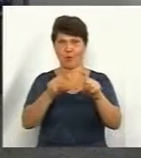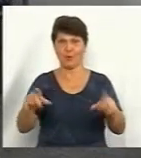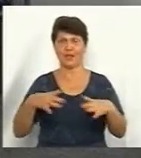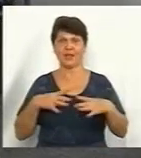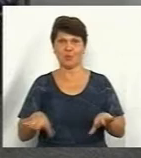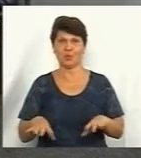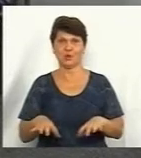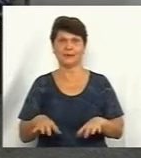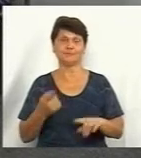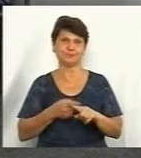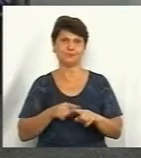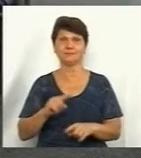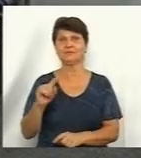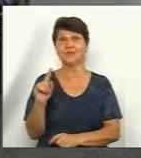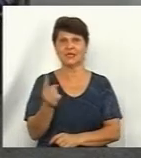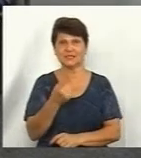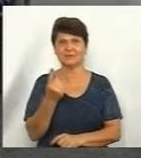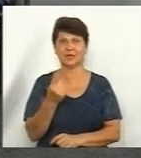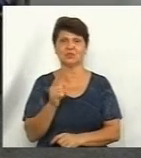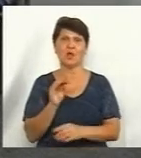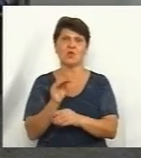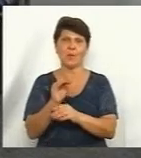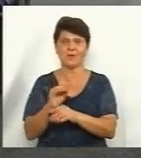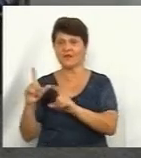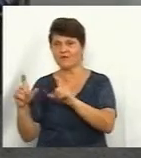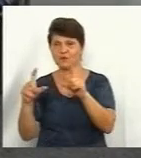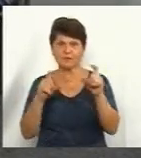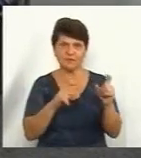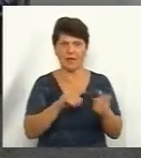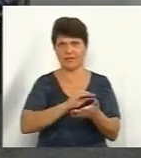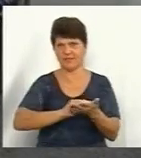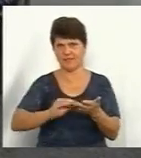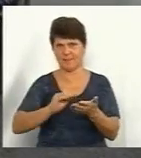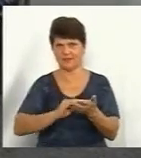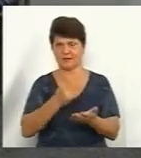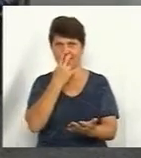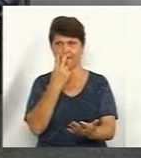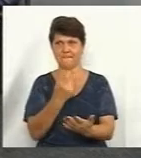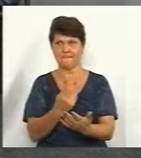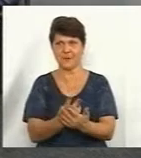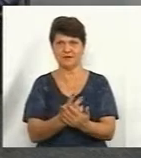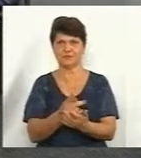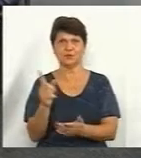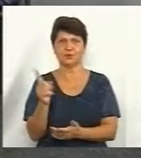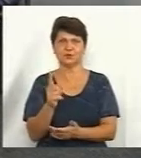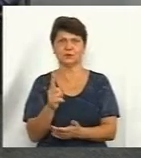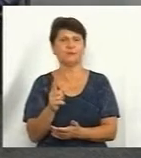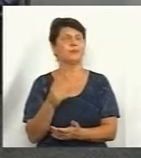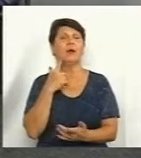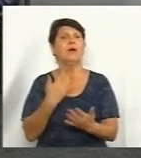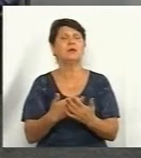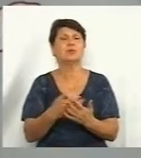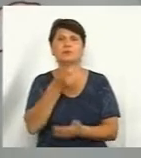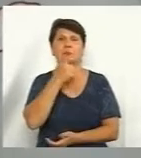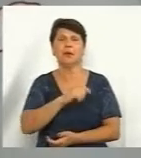громадські слухання, вони сфальшовані. Там десь додали кілька фотографій, те, що написали, наскільки ми бачимо, те, що їм потрібно. Тобто, пане Андрію, ніхто